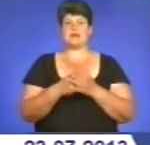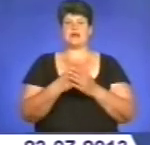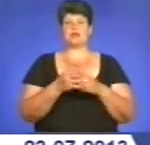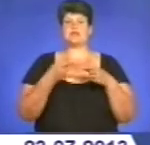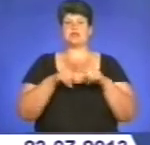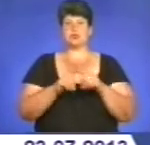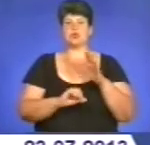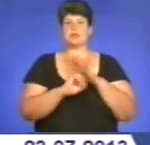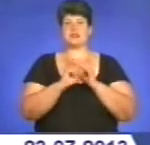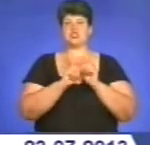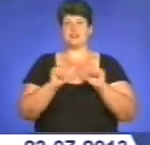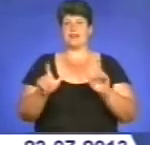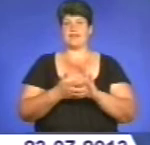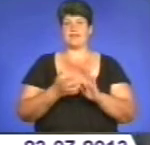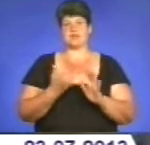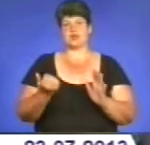шкіл не вистачає.